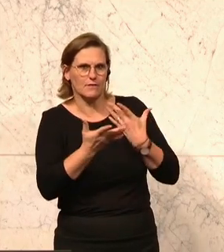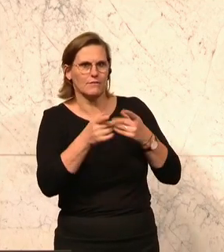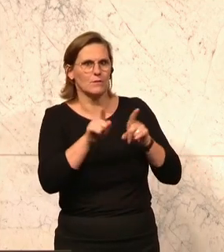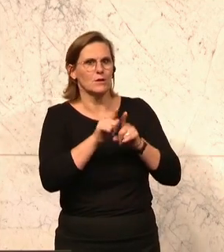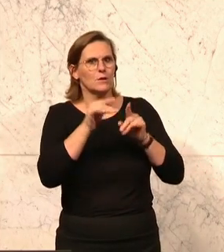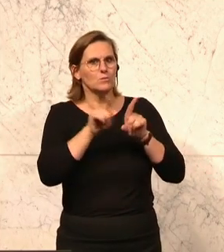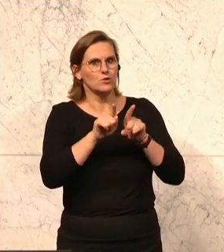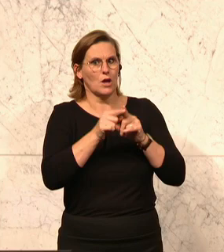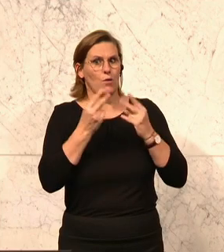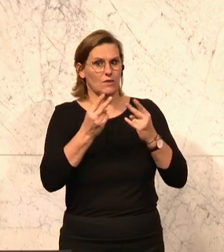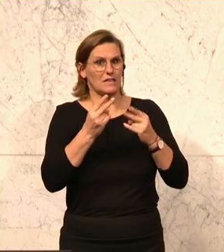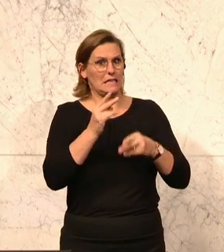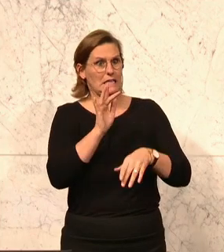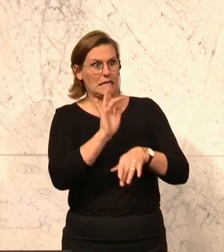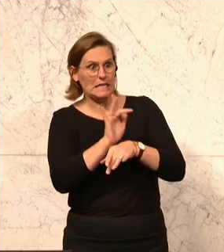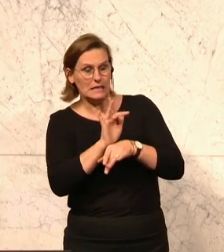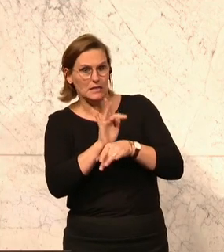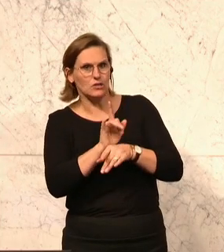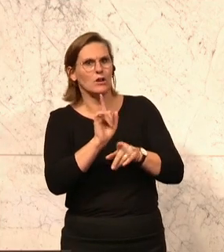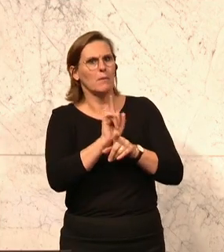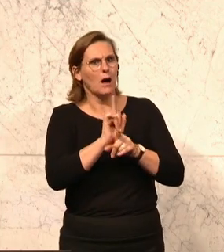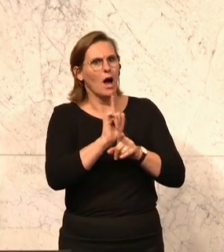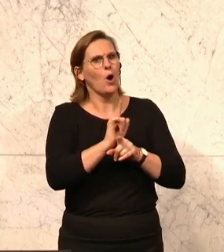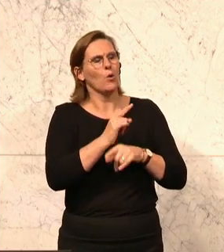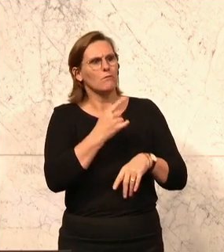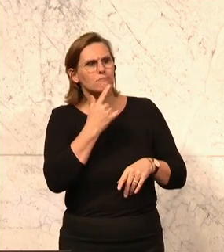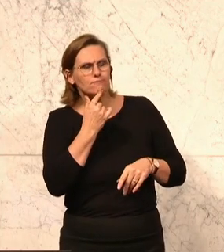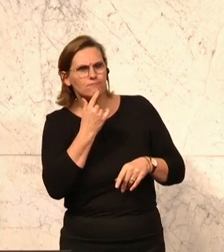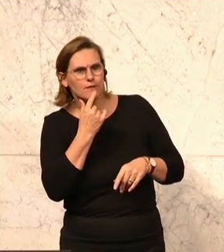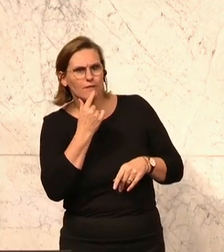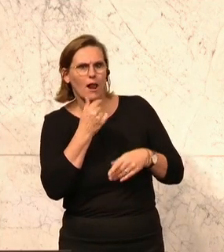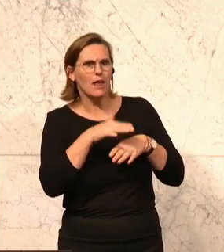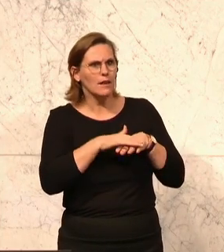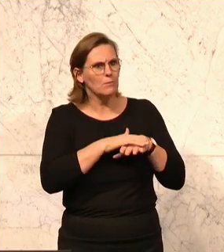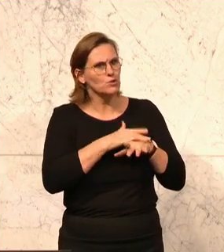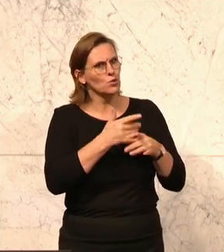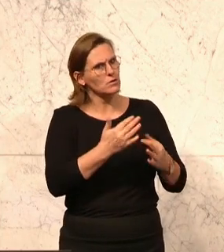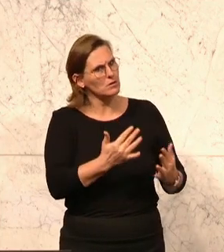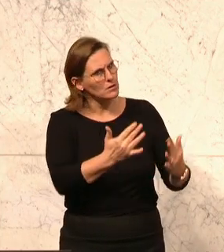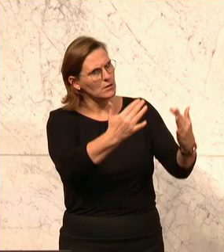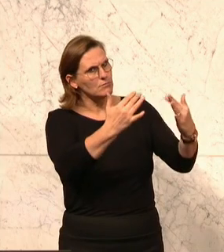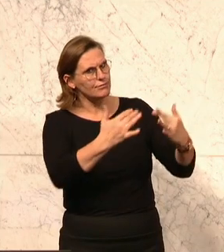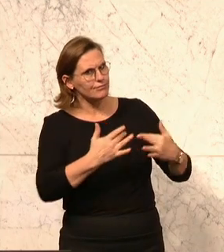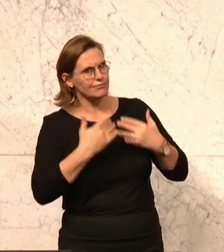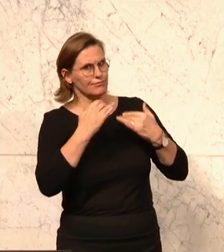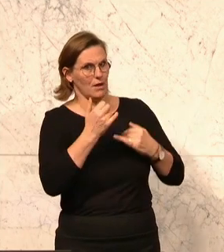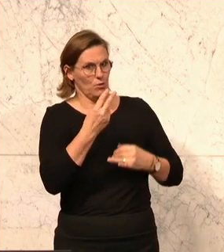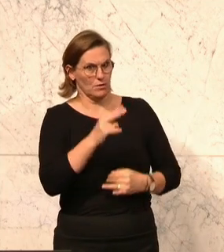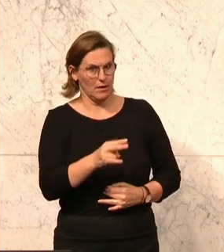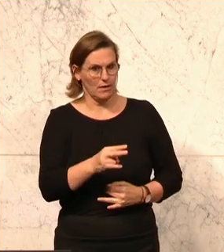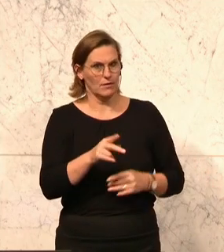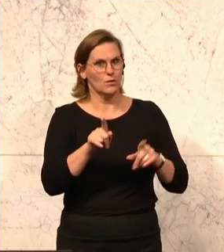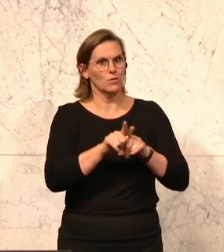kritisch sein, kann und darf aber auch selbstverständlich gefallen, Emotionen wecken. Der Zeit, ihre Kunst,